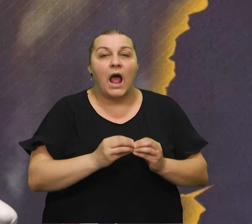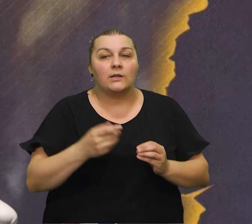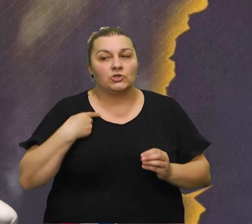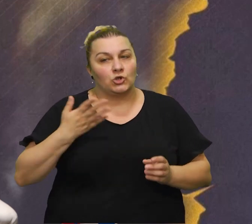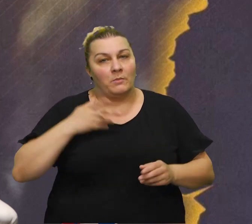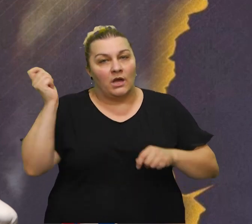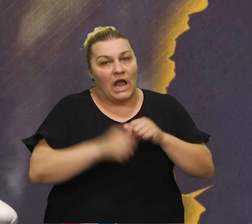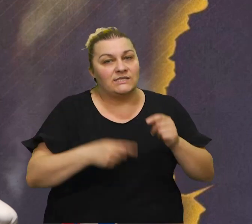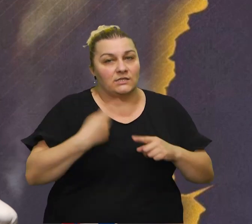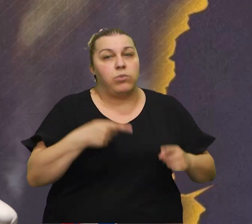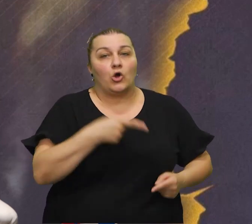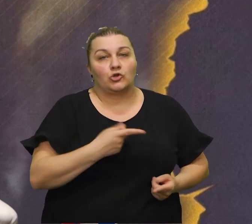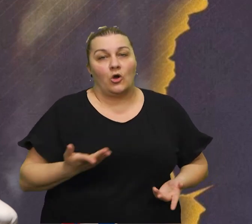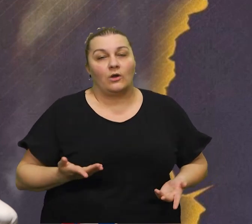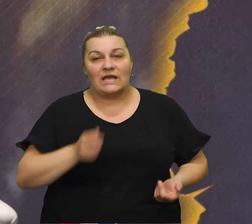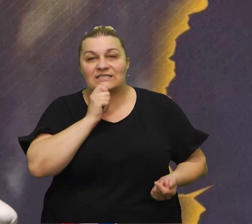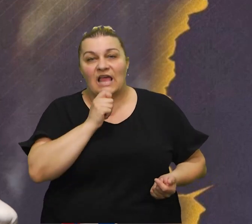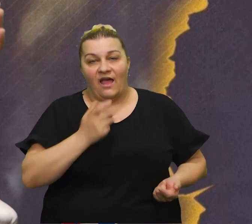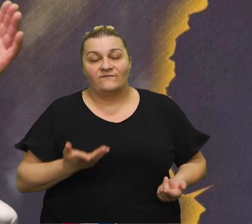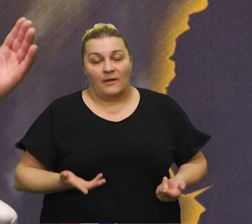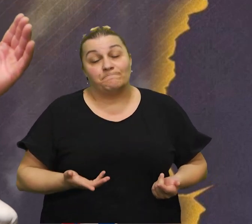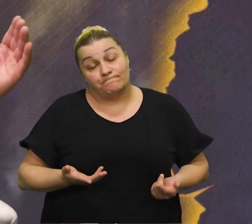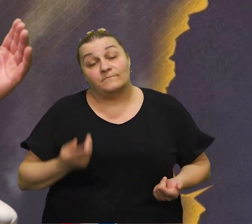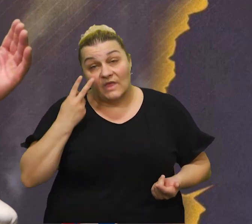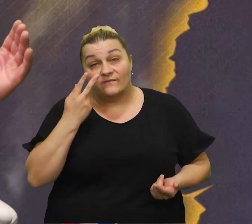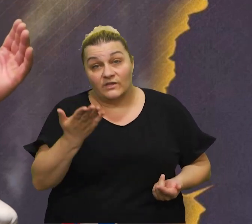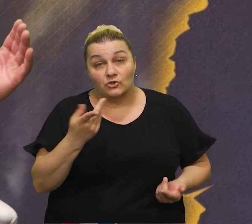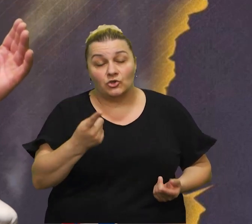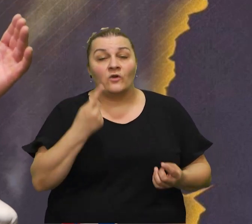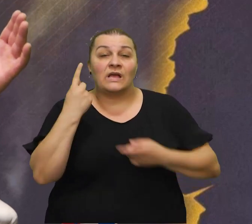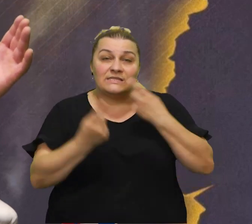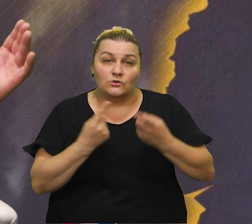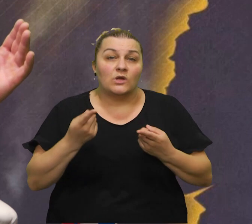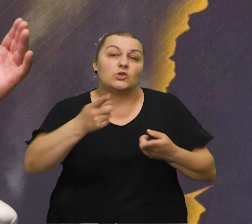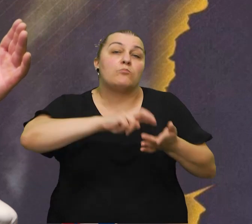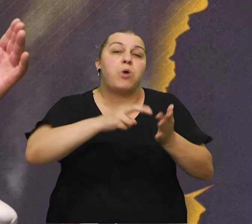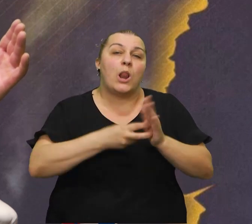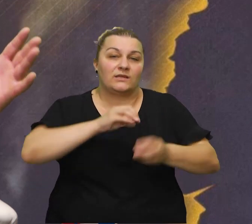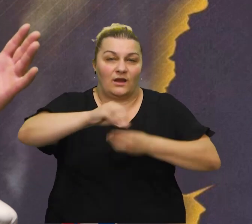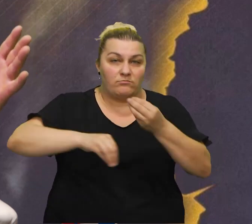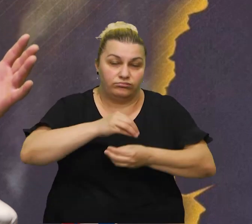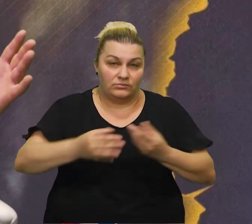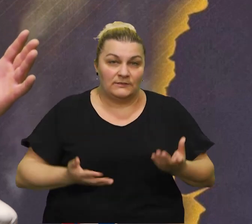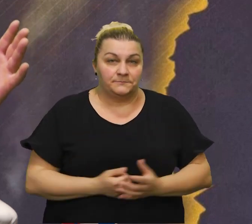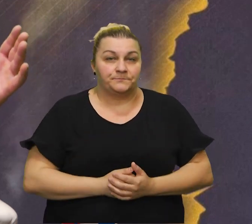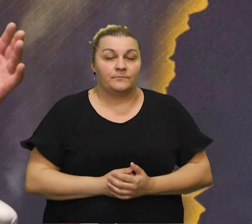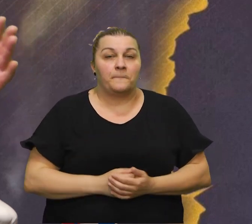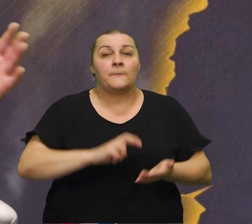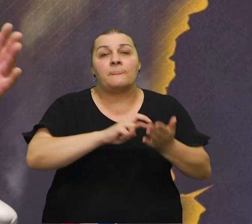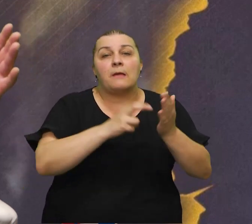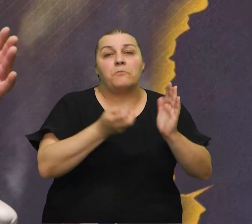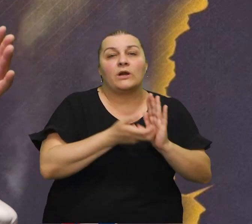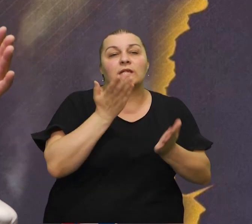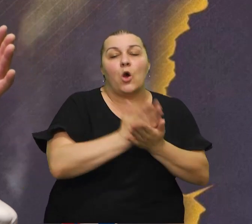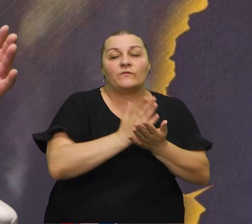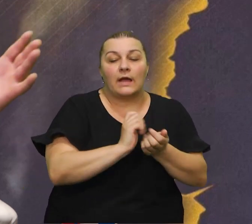prstima zbog tije izjave razumijete znači i ta situacija znači što vam ne politika politika se prilagodi